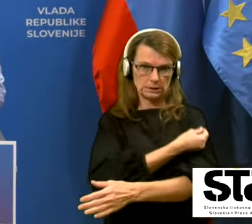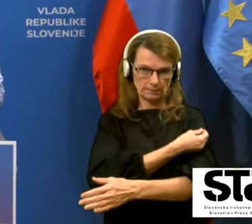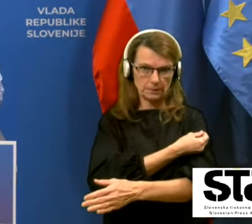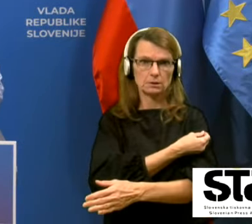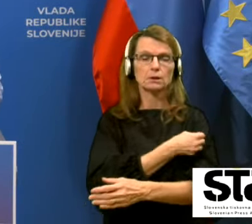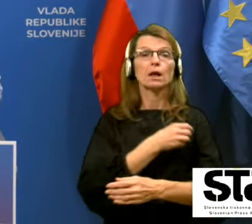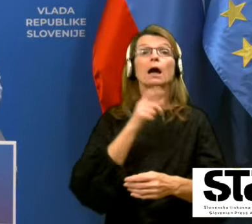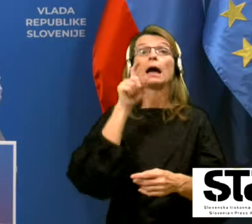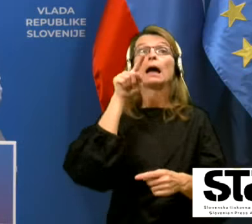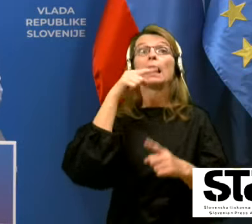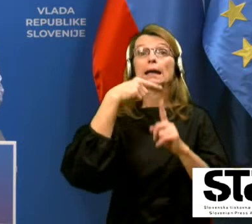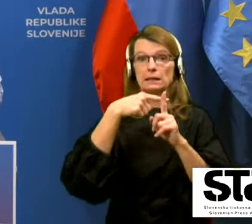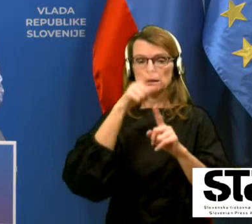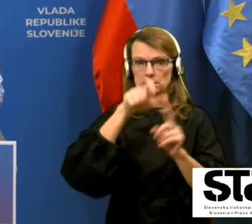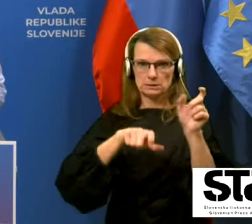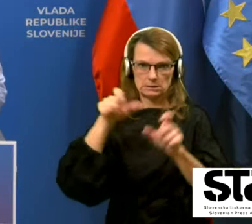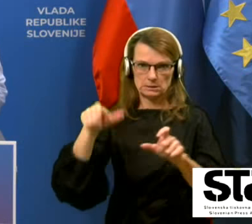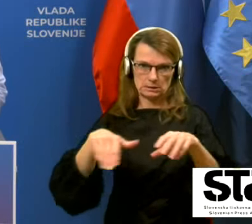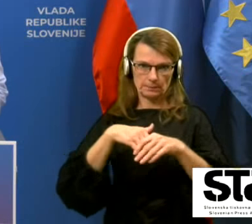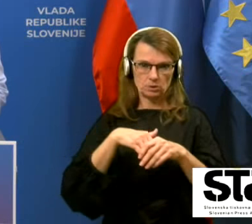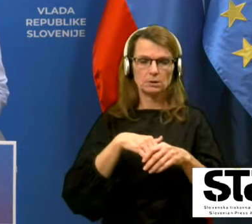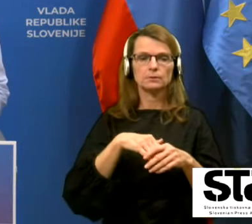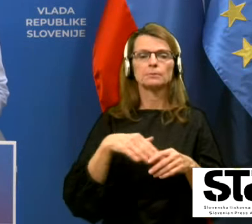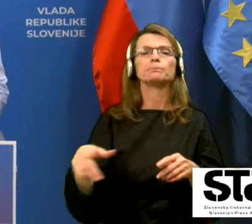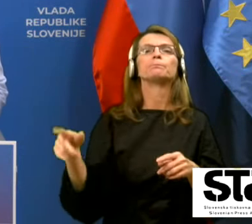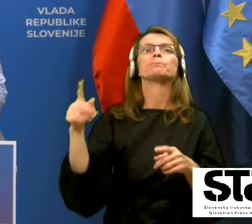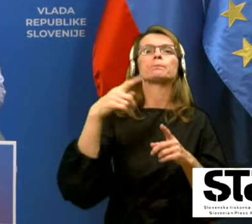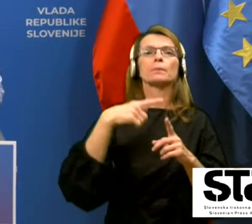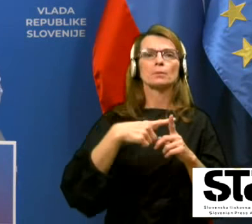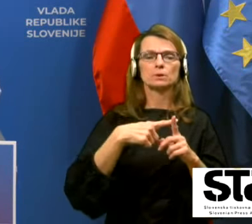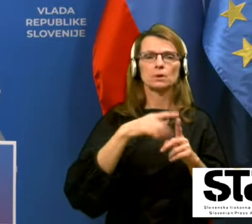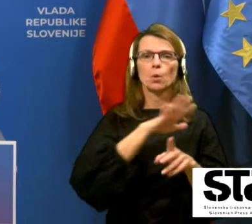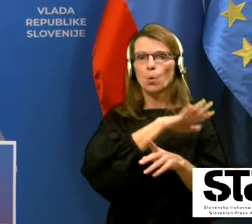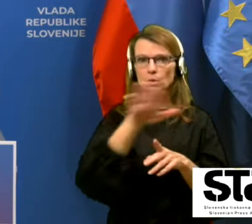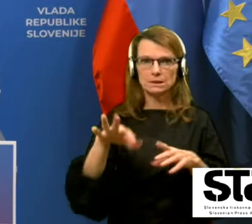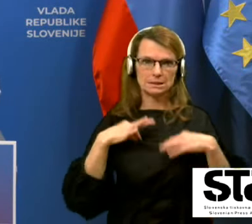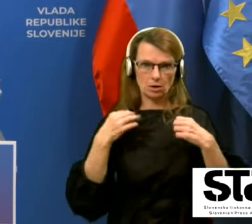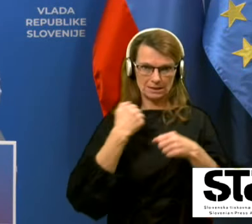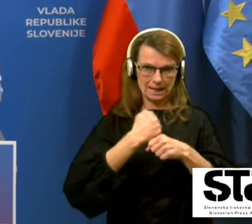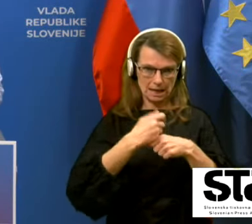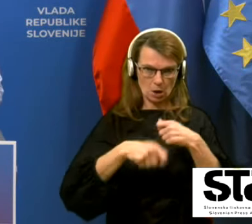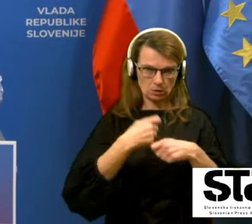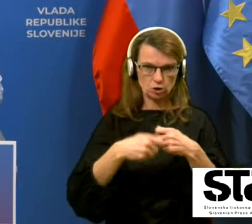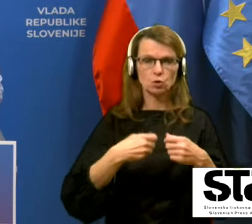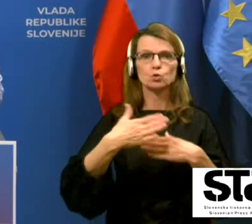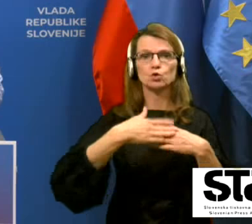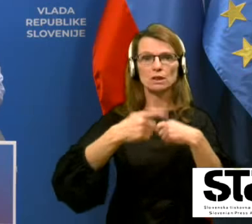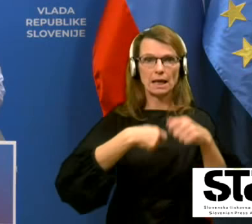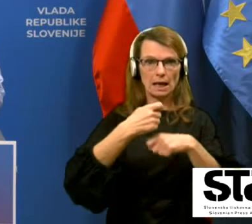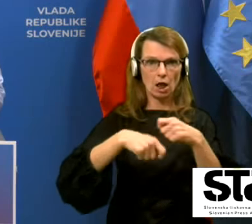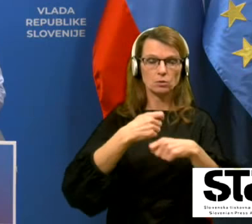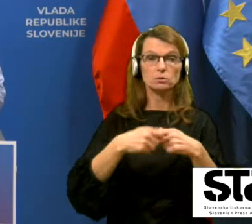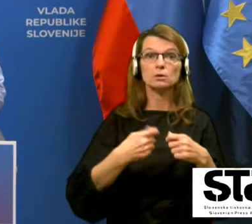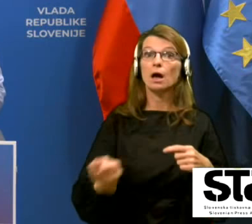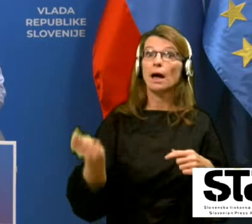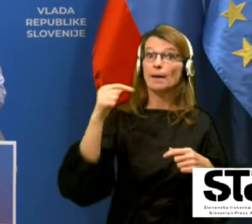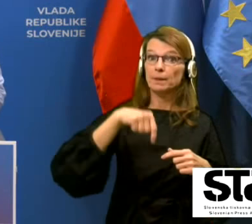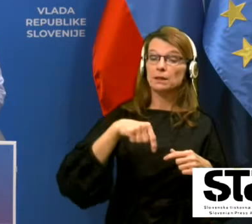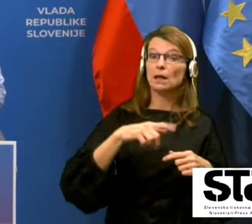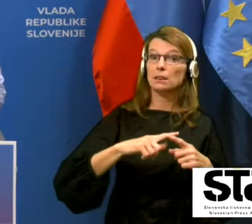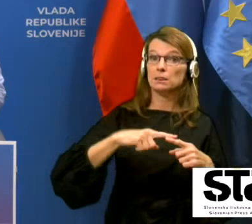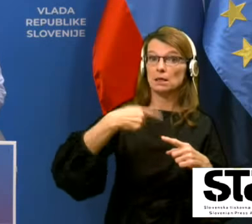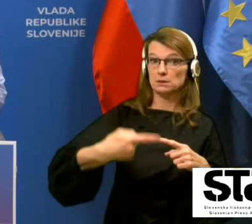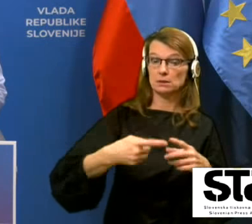zaposlenih tam, ter vseh zdravstvenih delavcev in sodelavcev pridajo naslednja